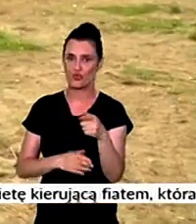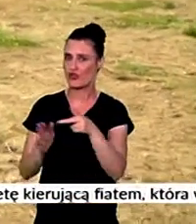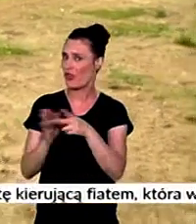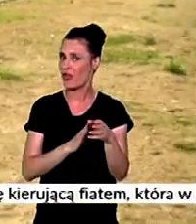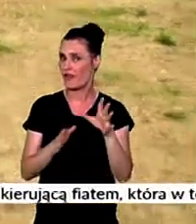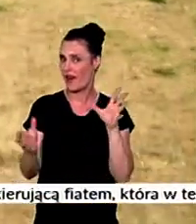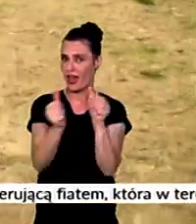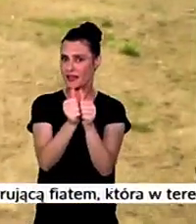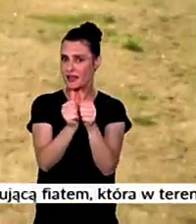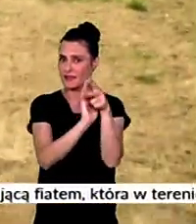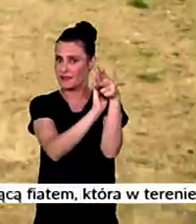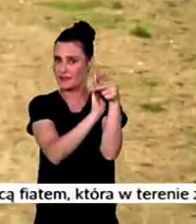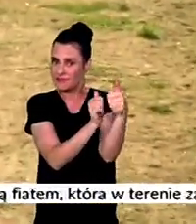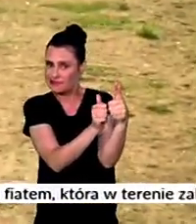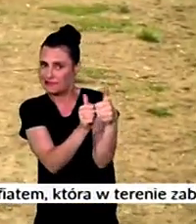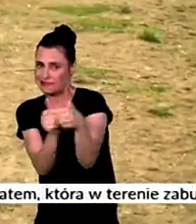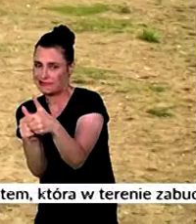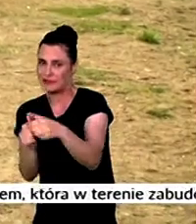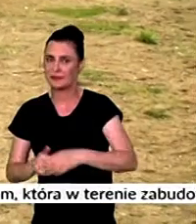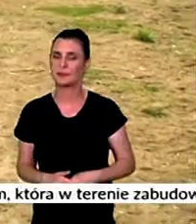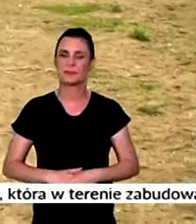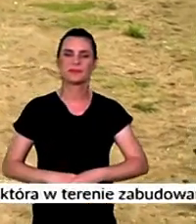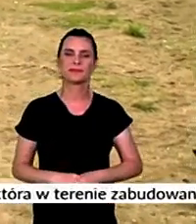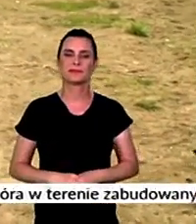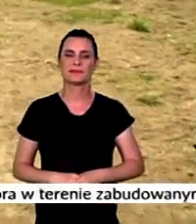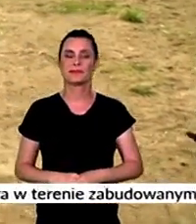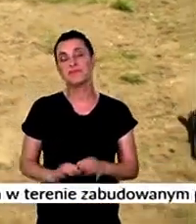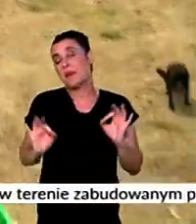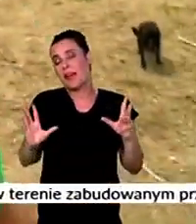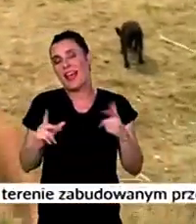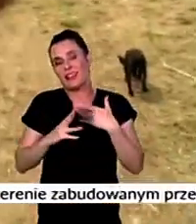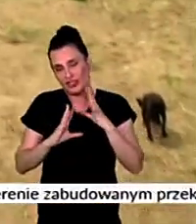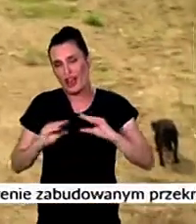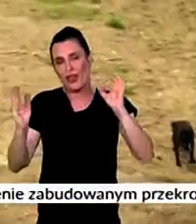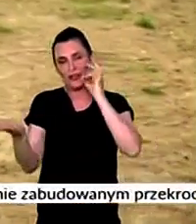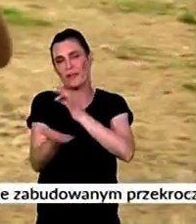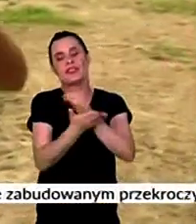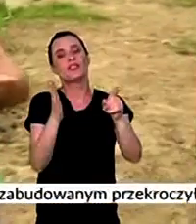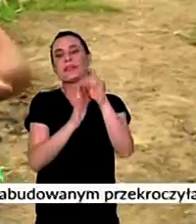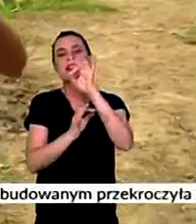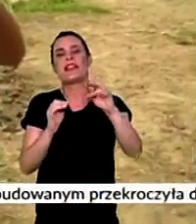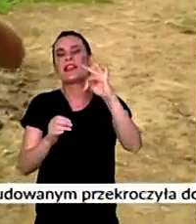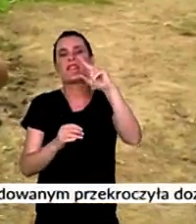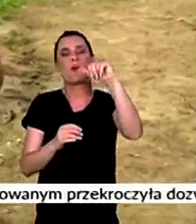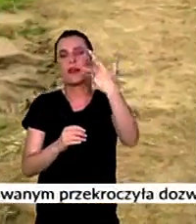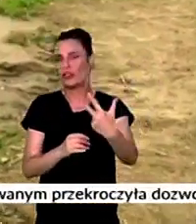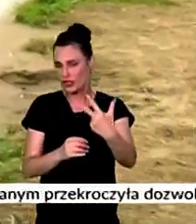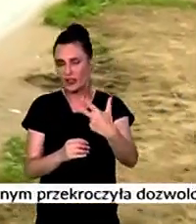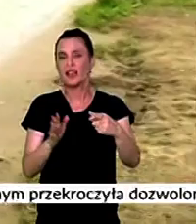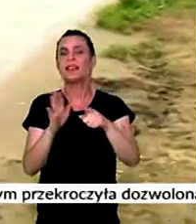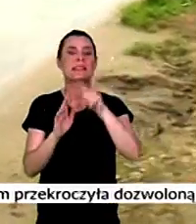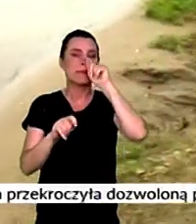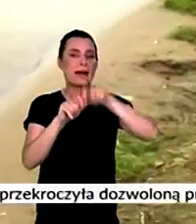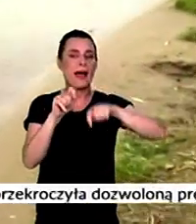musisz wejść razem ze mną, nie ma tak. Wchodzimy razem, no i to mi się podoba. Dobra, szanowni Państwo, specjalnie dla telewidzów trójki warszawskiego dnia